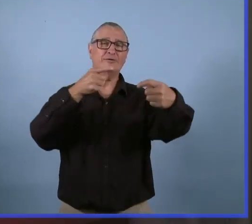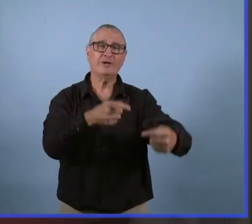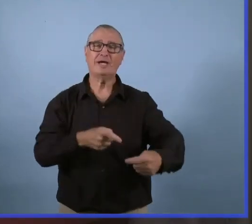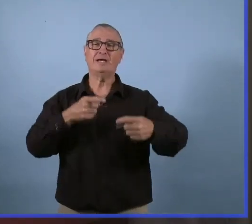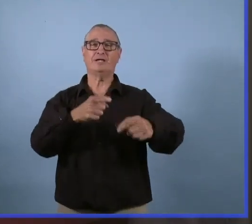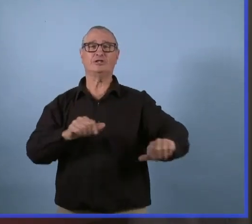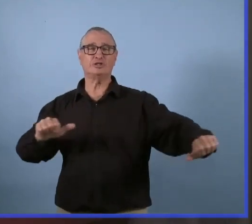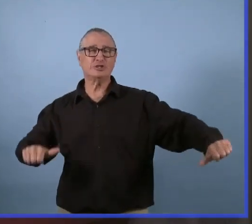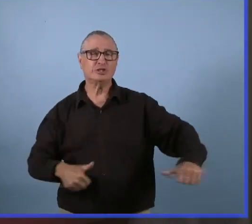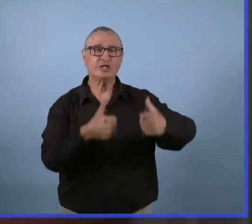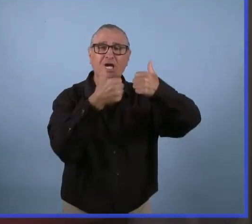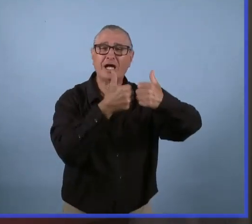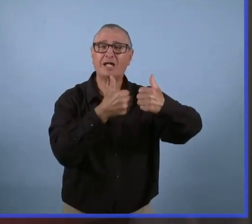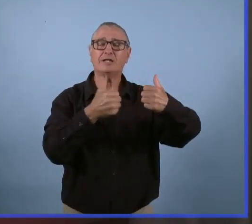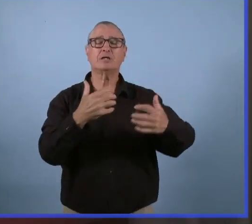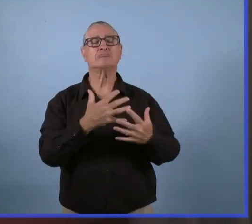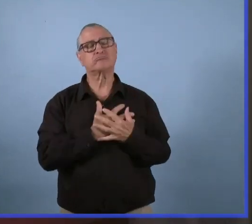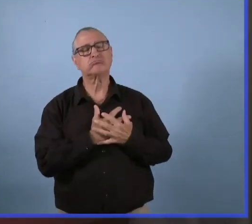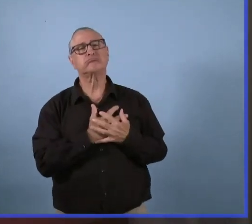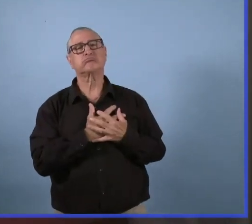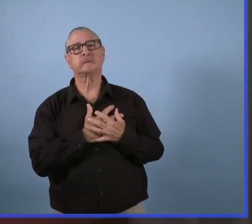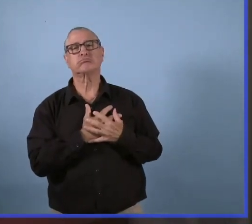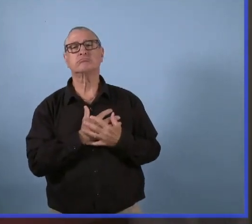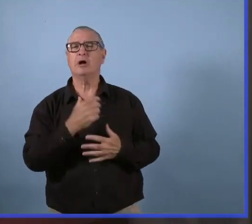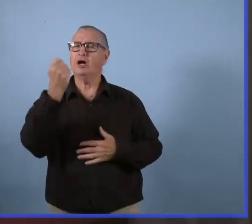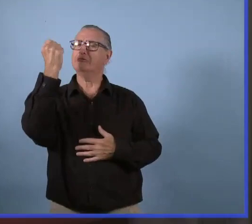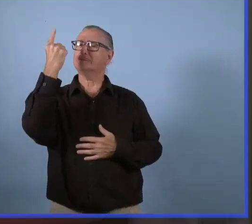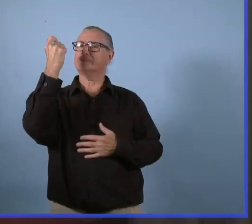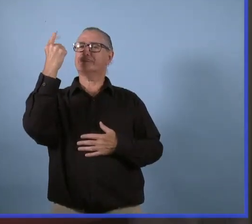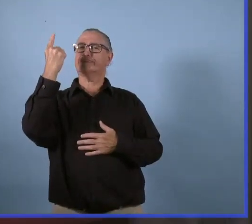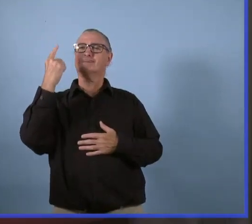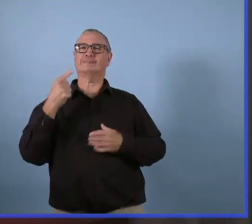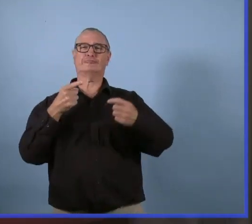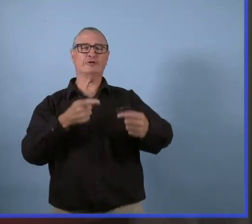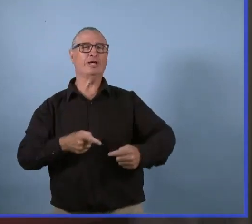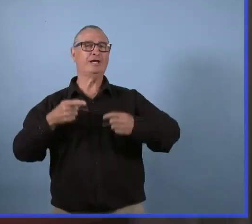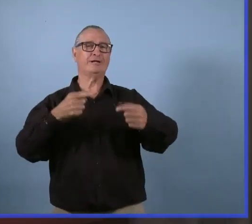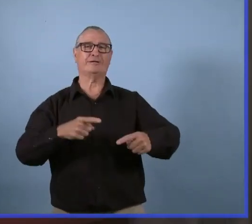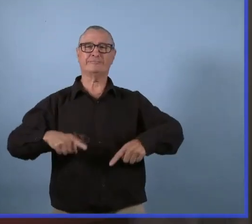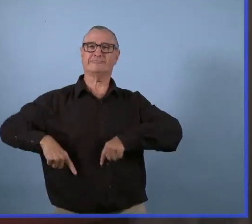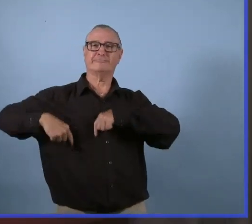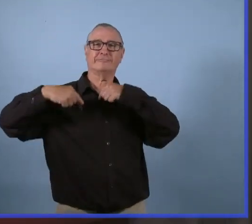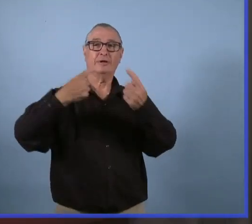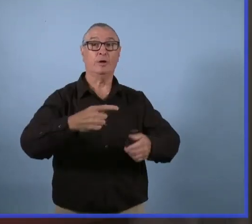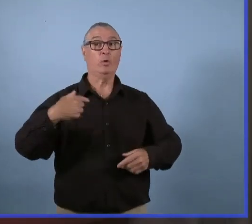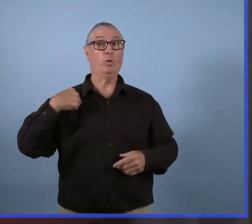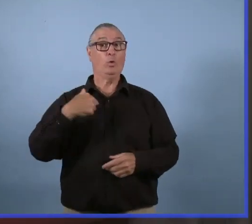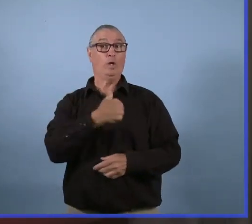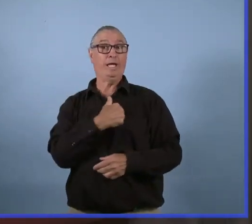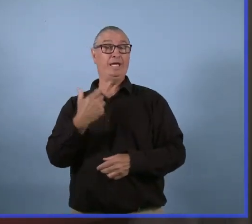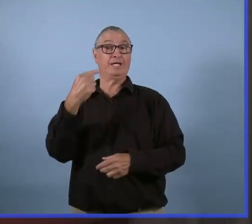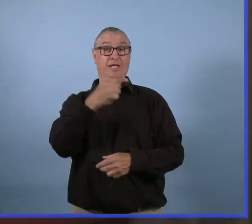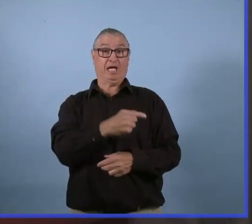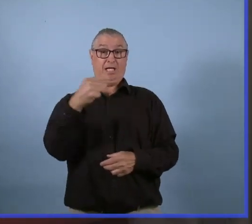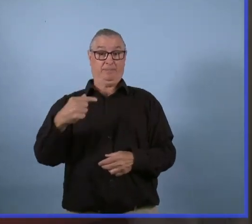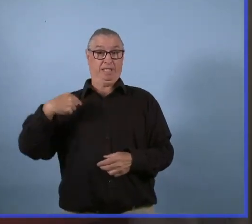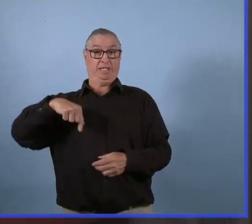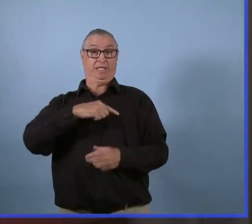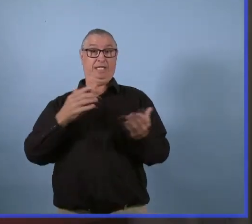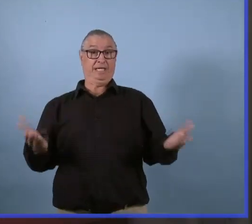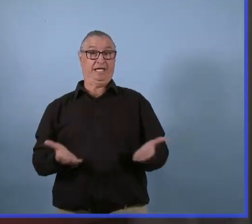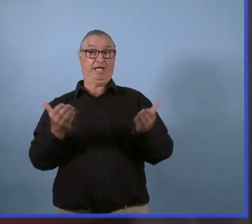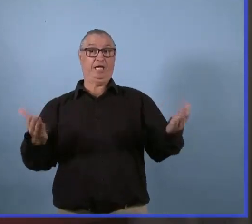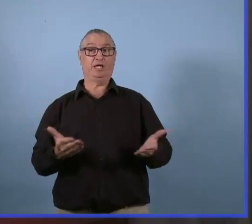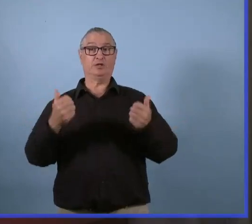pour les Manitobains et on sympathise avec tous les Manitobains qui ont dû faire face à cette pandémie en tant que gouvernement. Nous